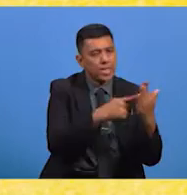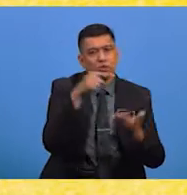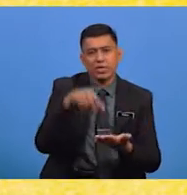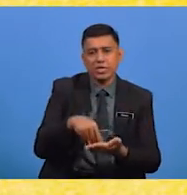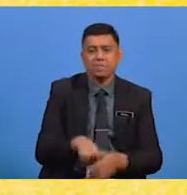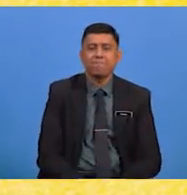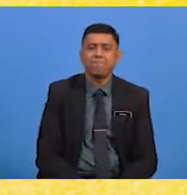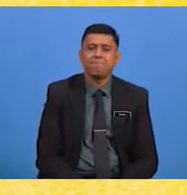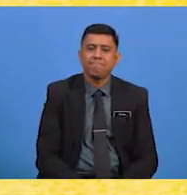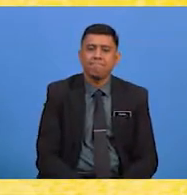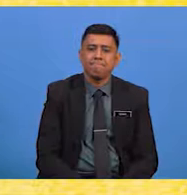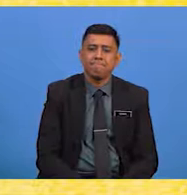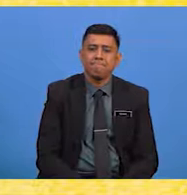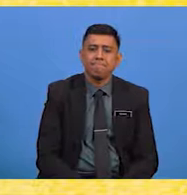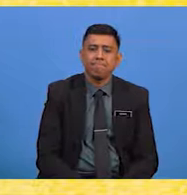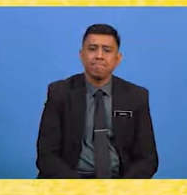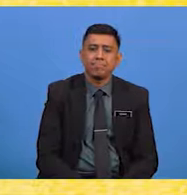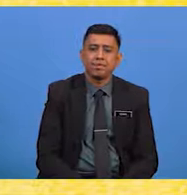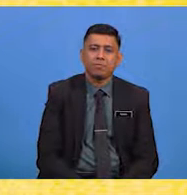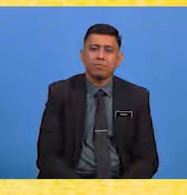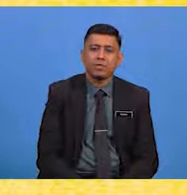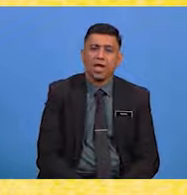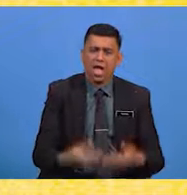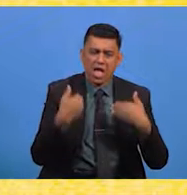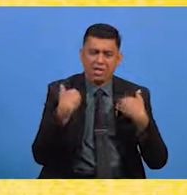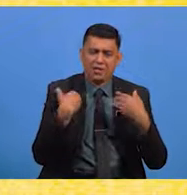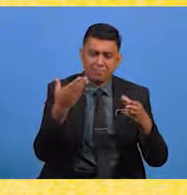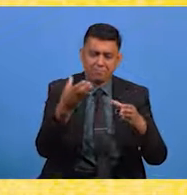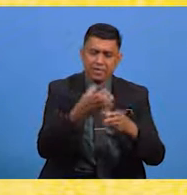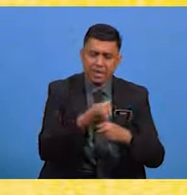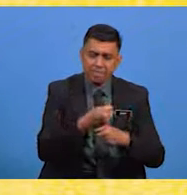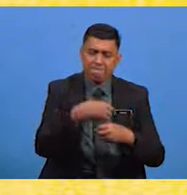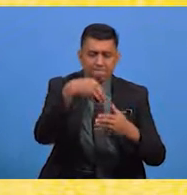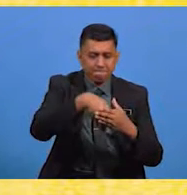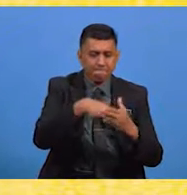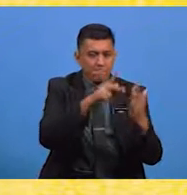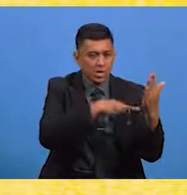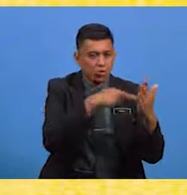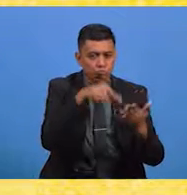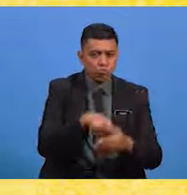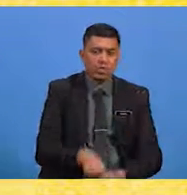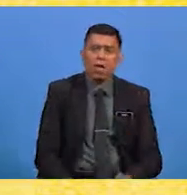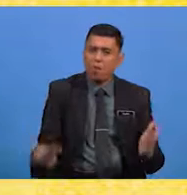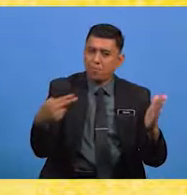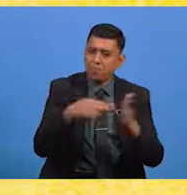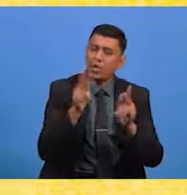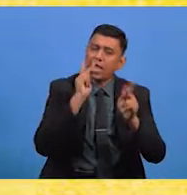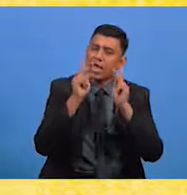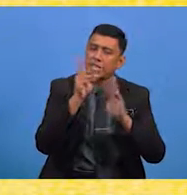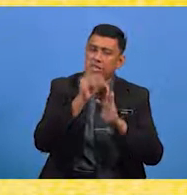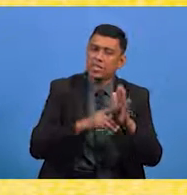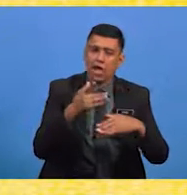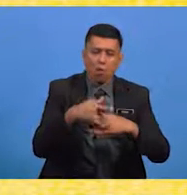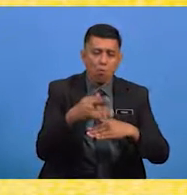Gaya bahasa yang terdapat dalam pantun ini ialah Perulangan kata,